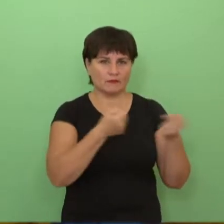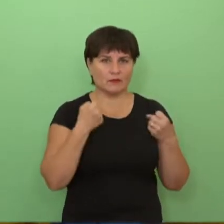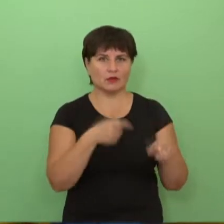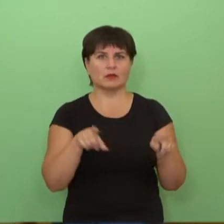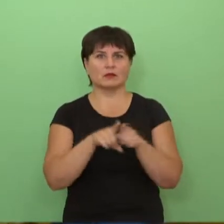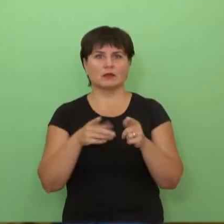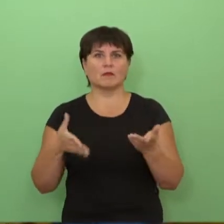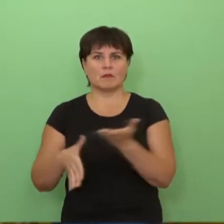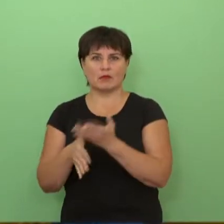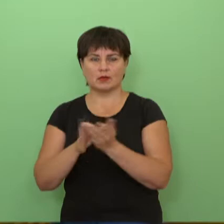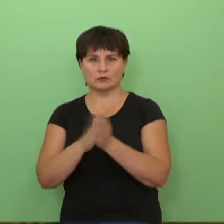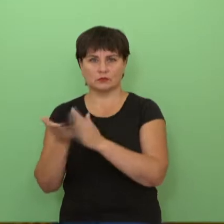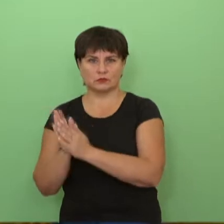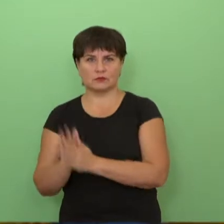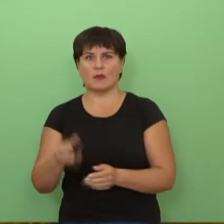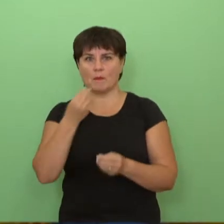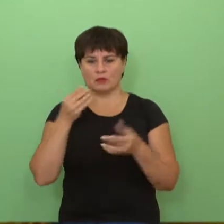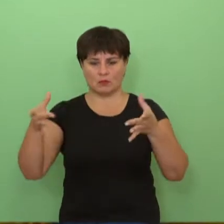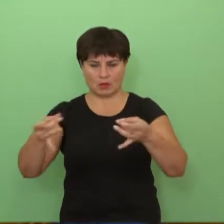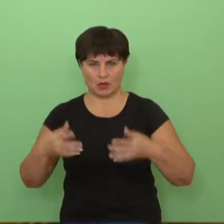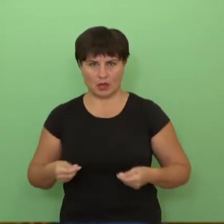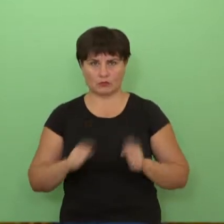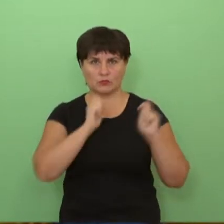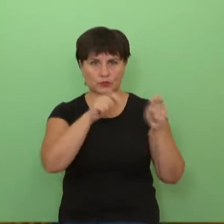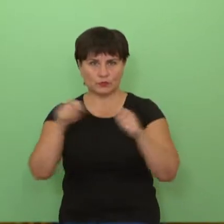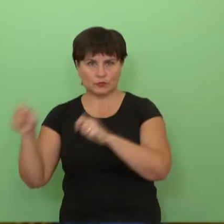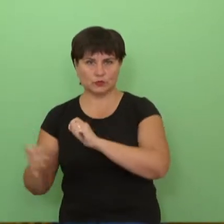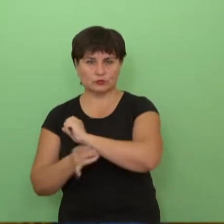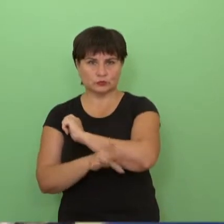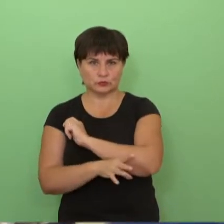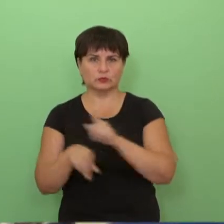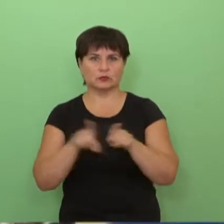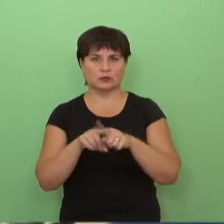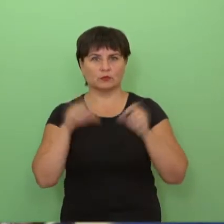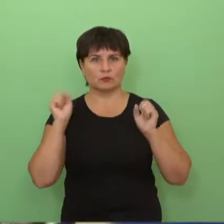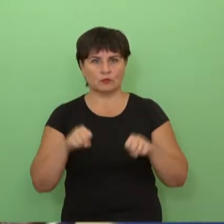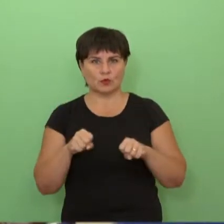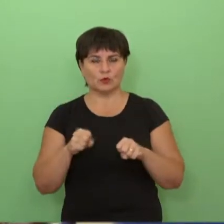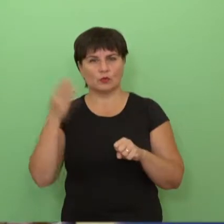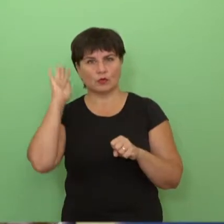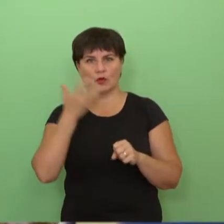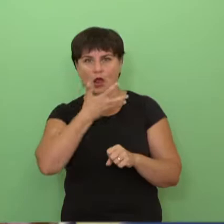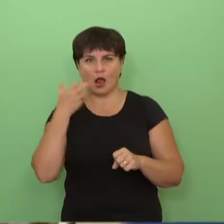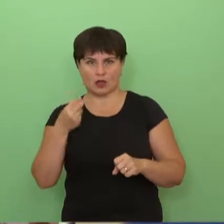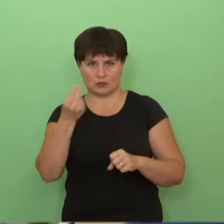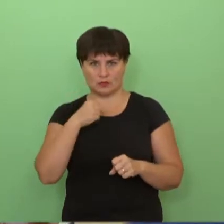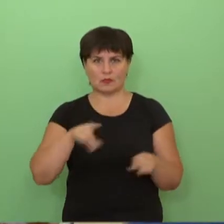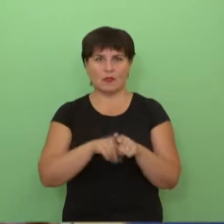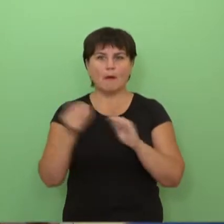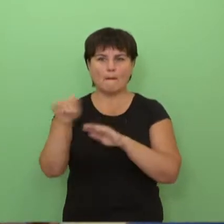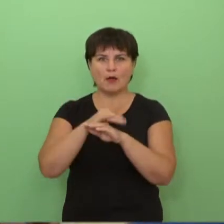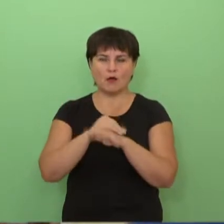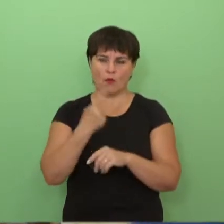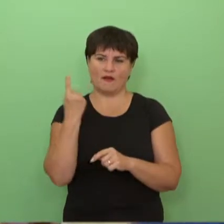susitvarkyti, bet ir dalyje maisto banko paketus skurstantiems, gali parūpinti ir karšto maisto, bei paguosti